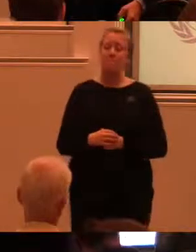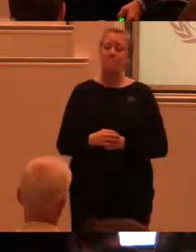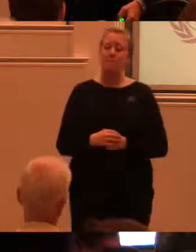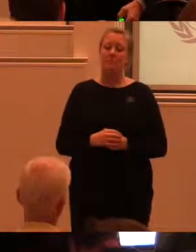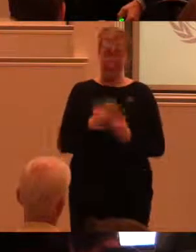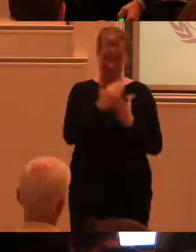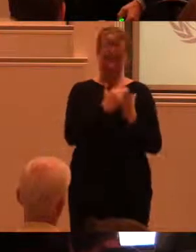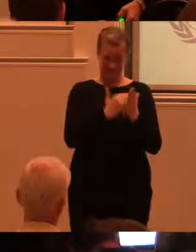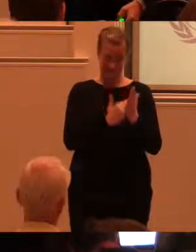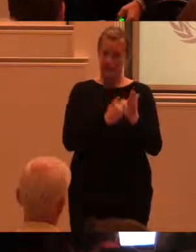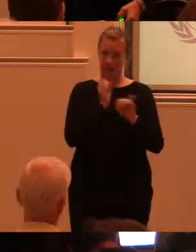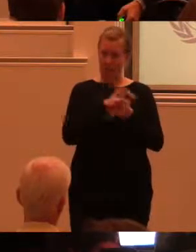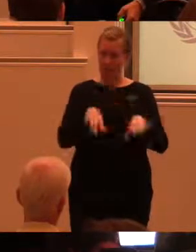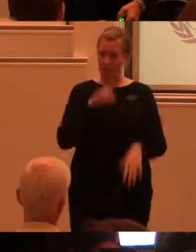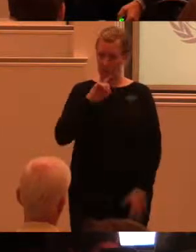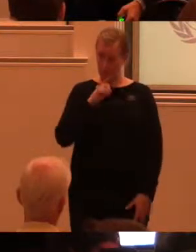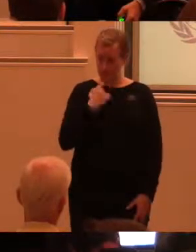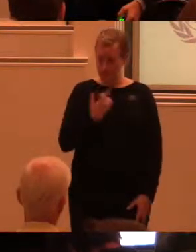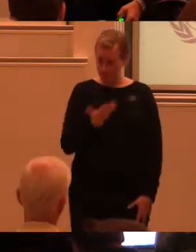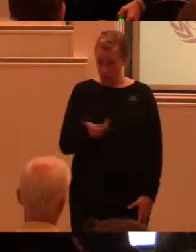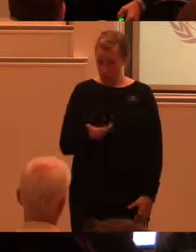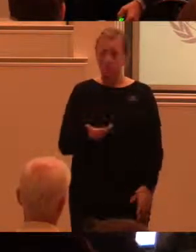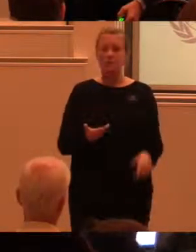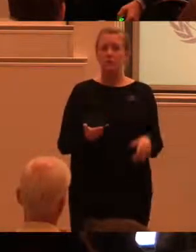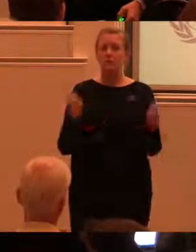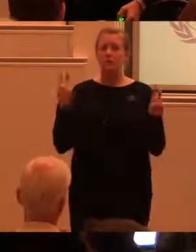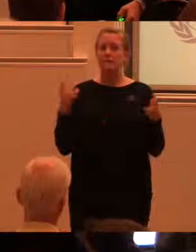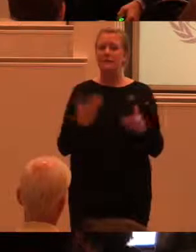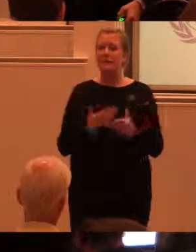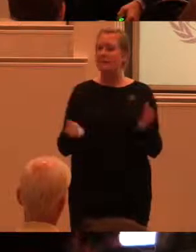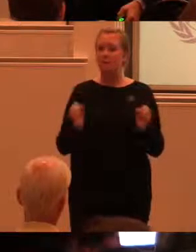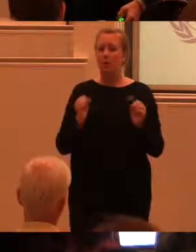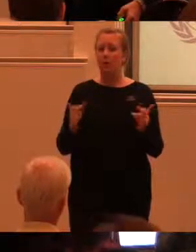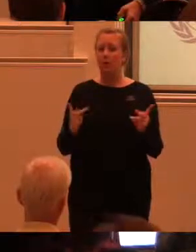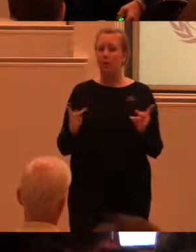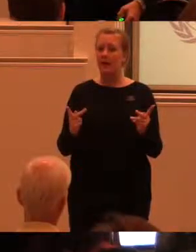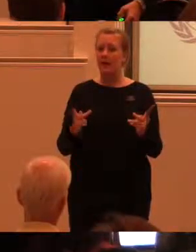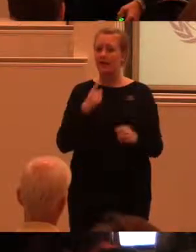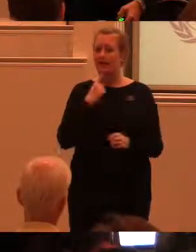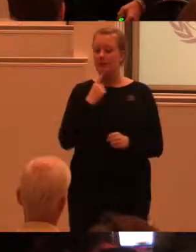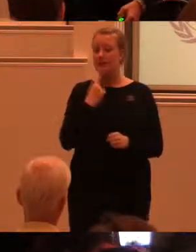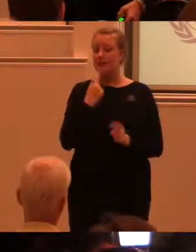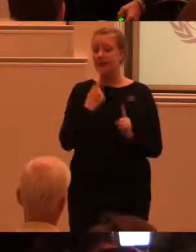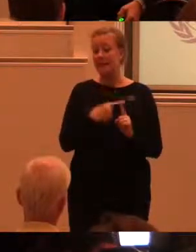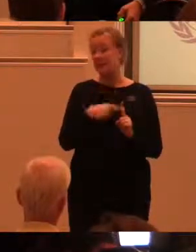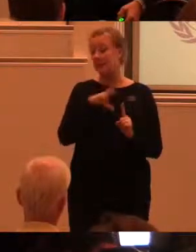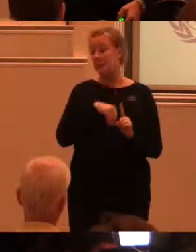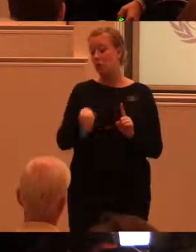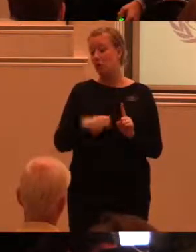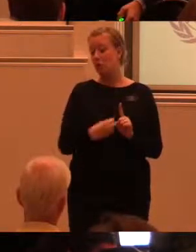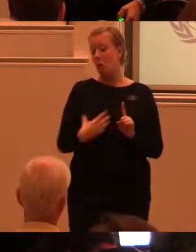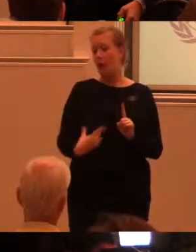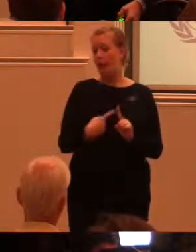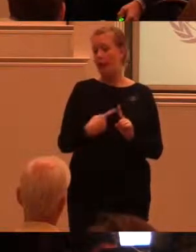Eller i den här allmänna kommentaren. det är inte okej att anföra budgetskäl för att